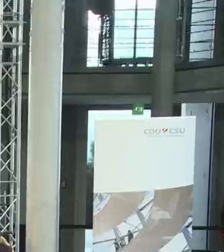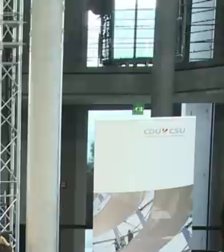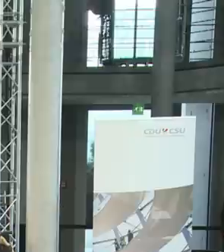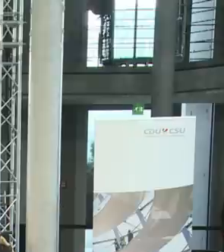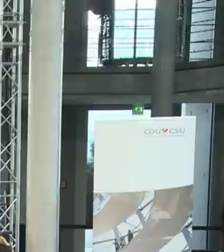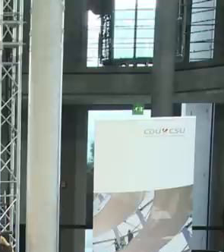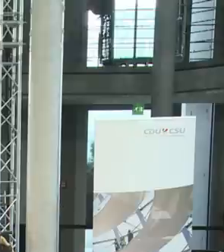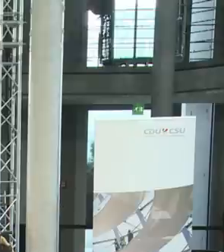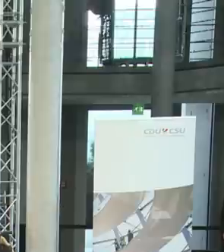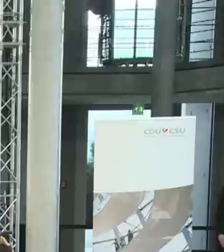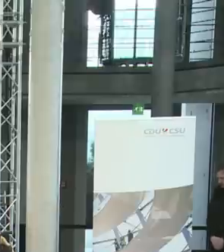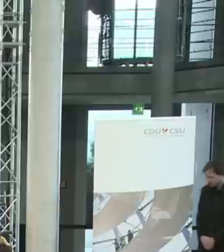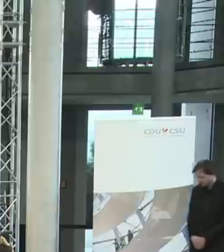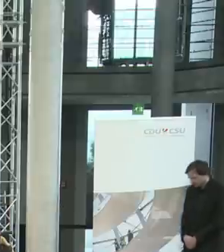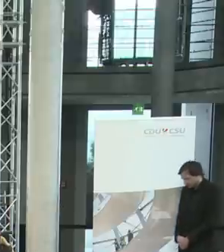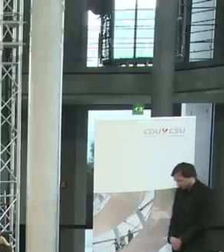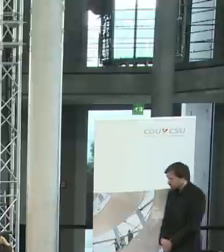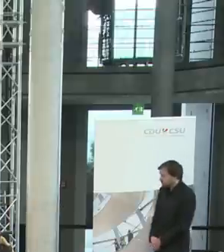So, Mikro ist an, wunderbar.